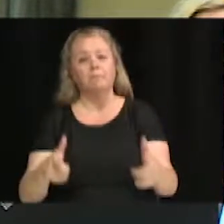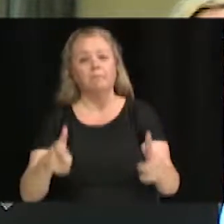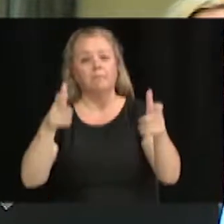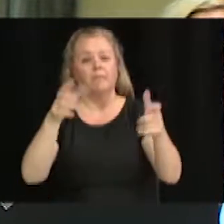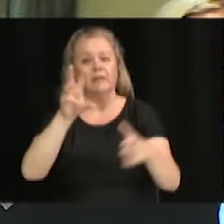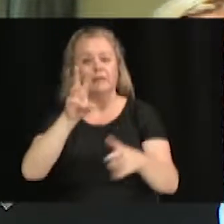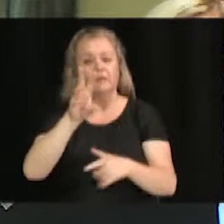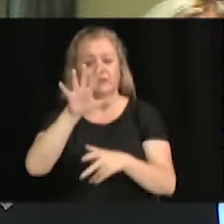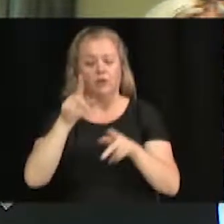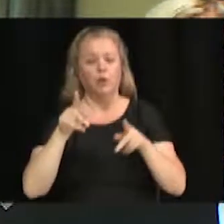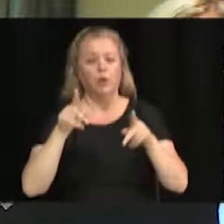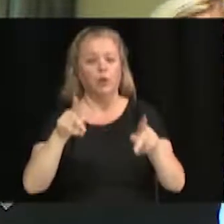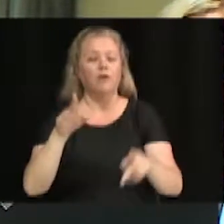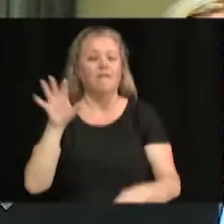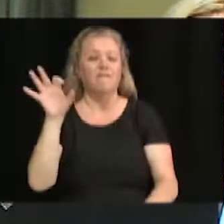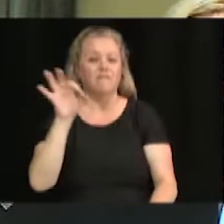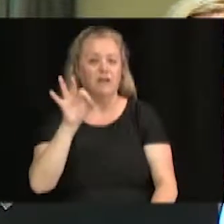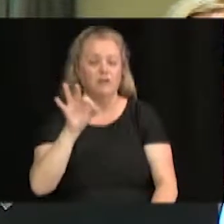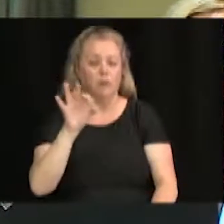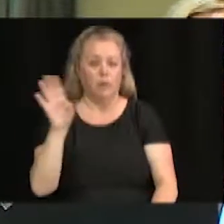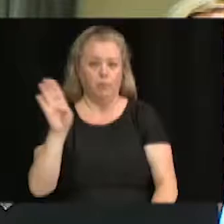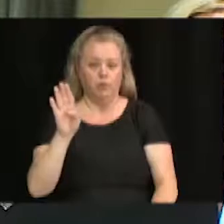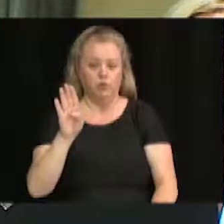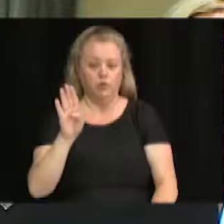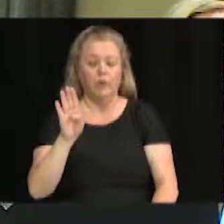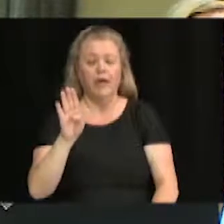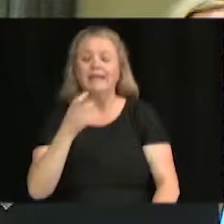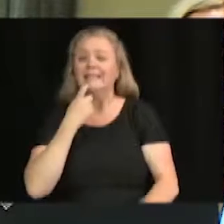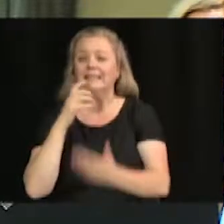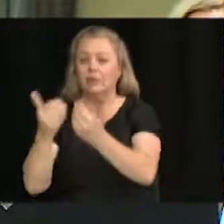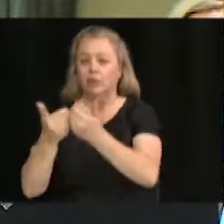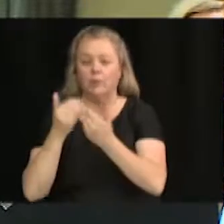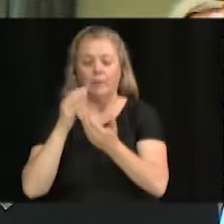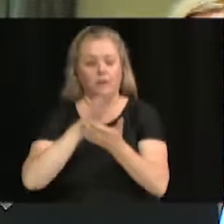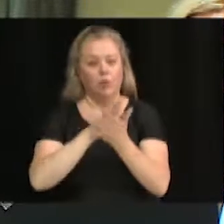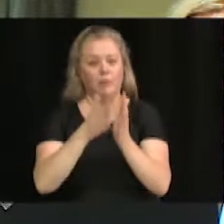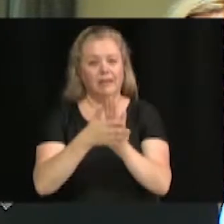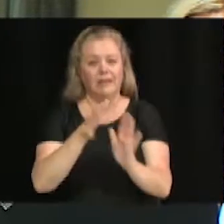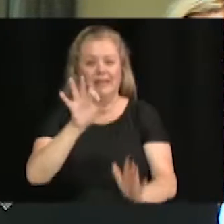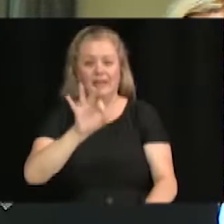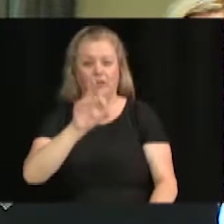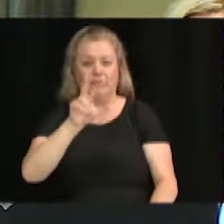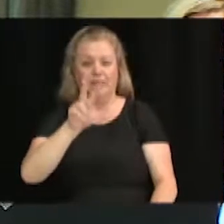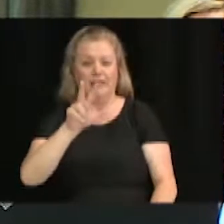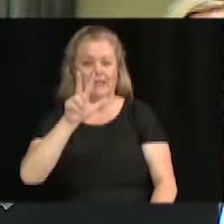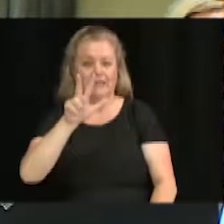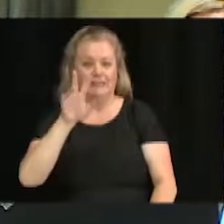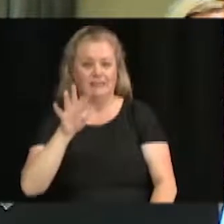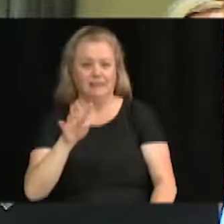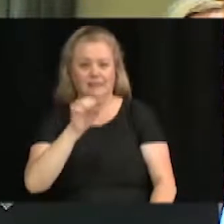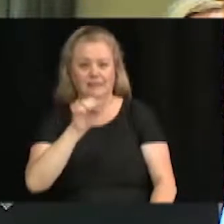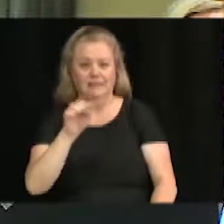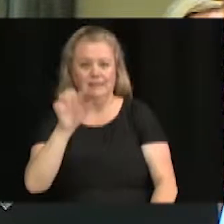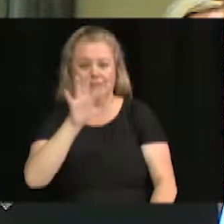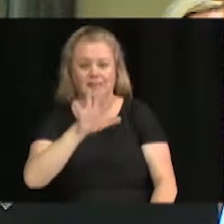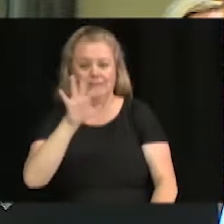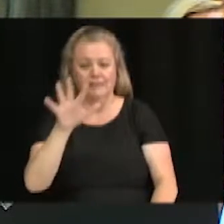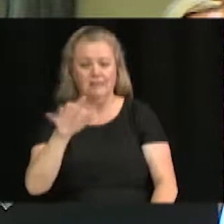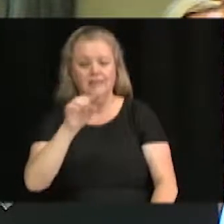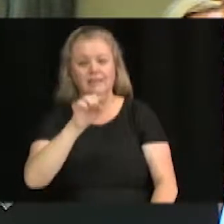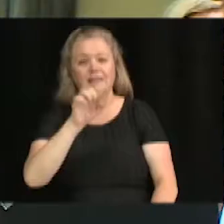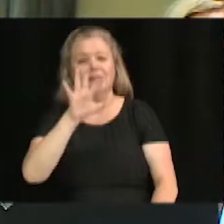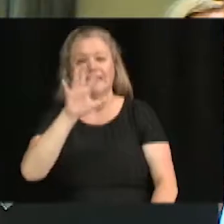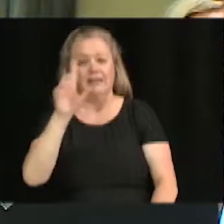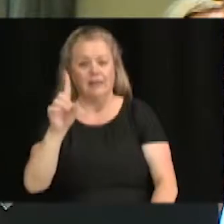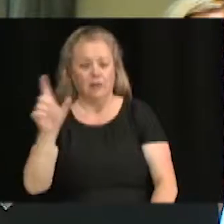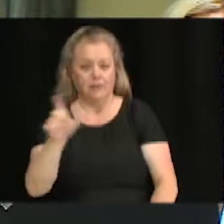François-Bourgeois, demande déposée par la compagnie 93 34-55 51 Québec